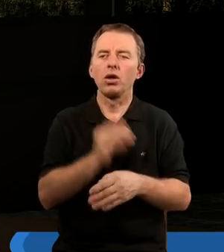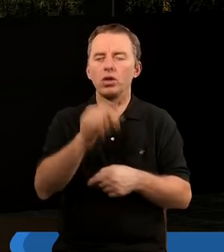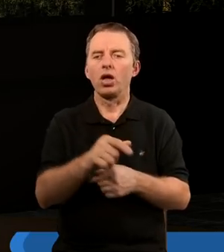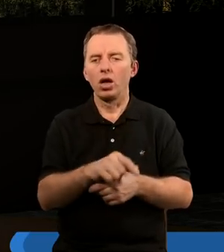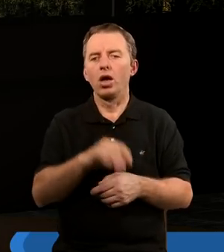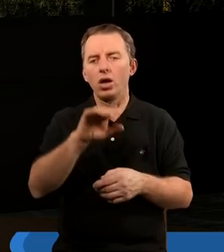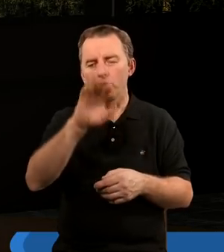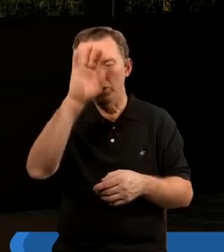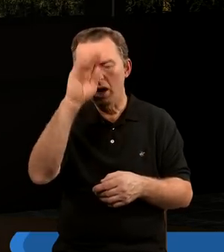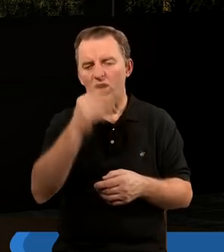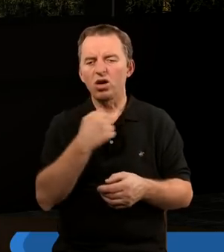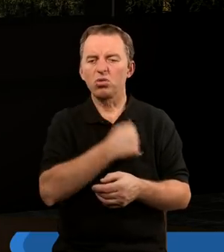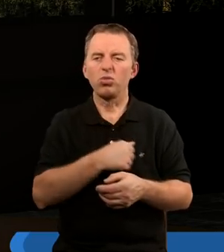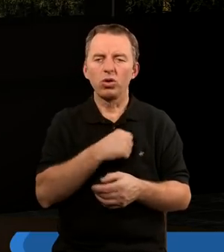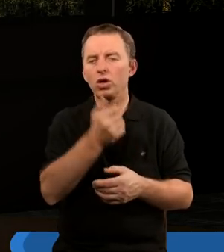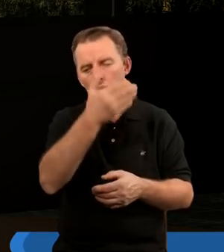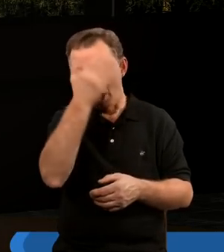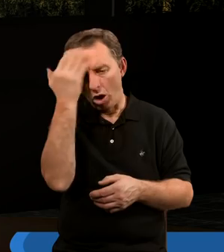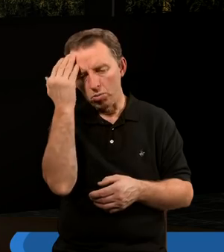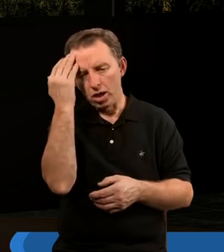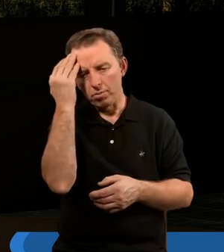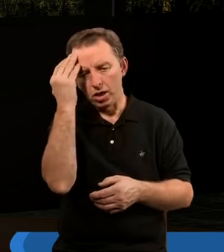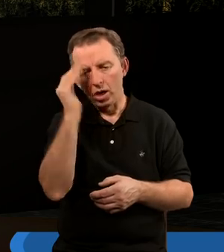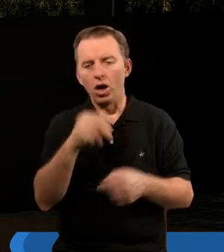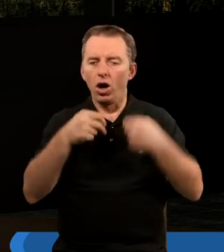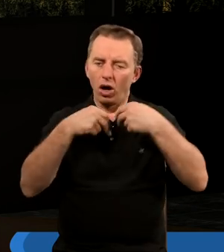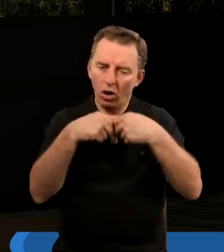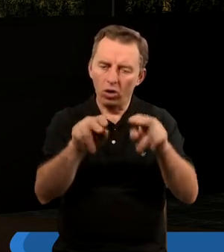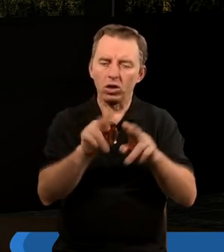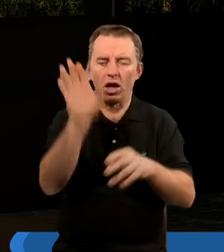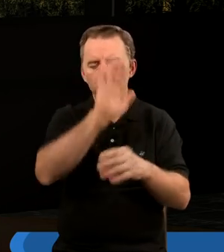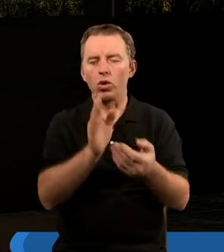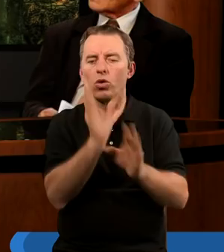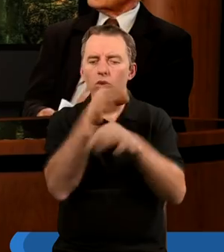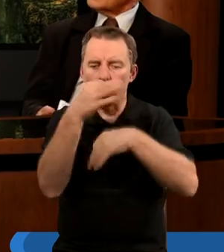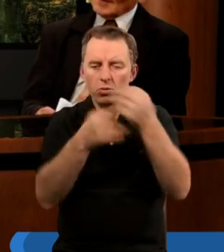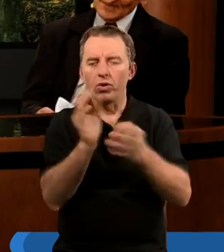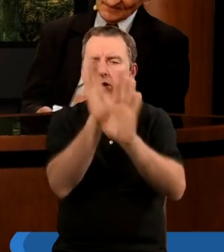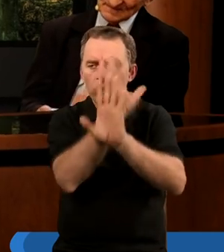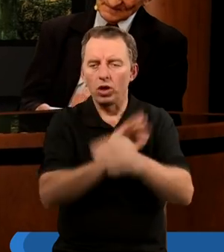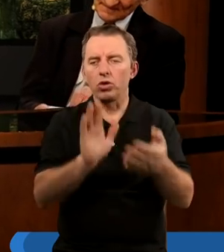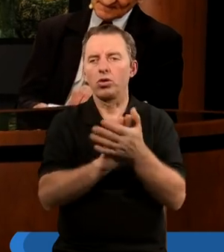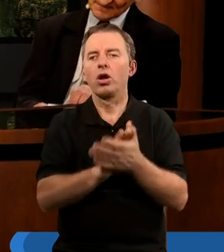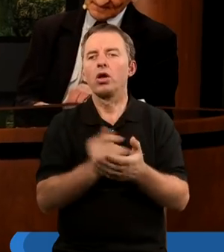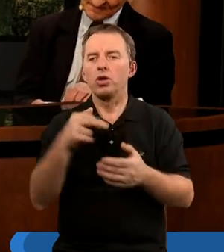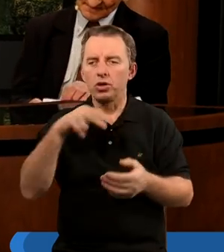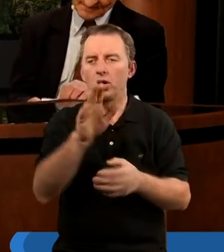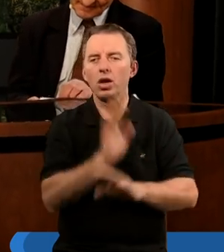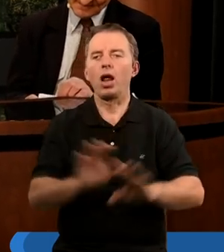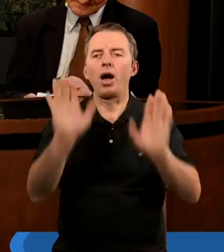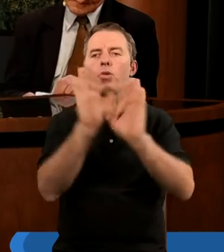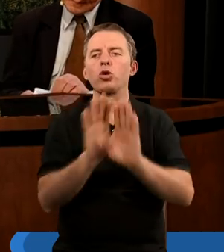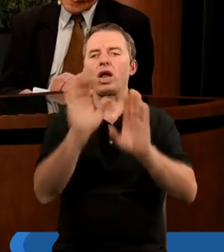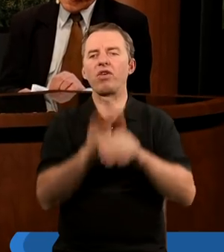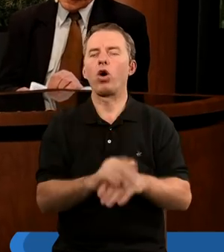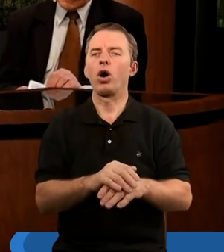właśnie ta szarość. A ta szarość polega na tym, że my nie umiemy zaśpiewać Bogu tej nowej pieśni. I potem, kiedy idziemy na nabożeństwo, to to